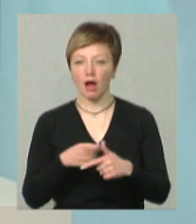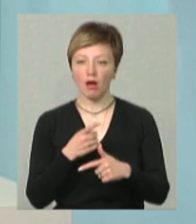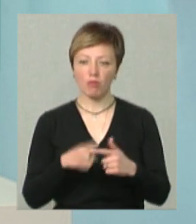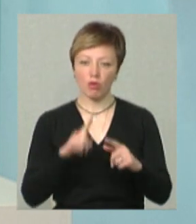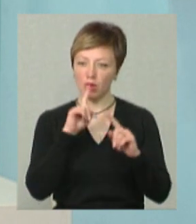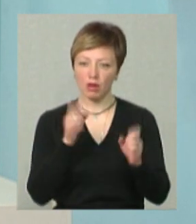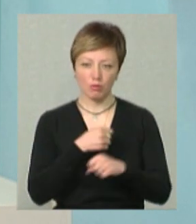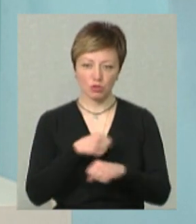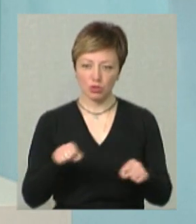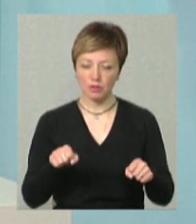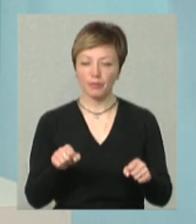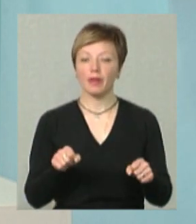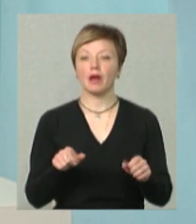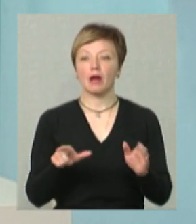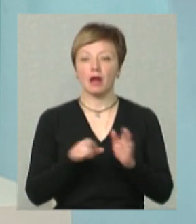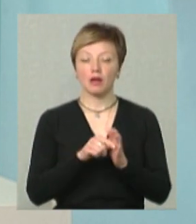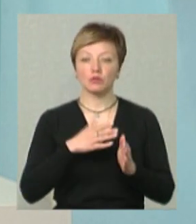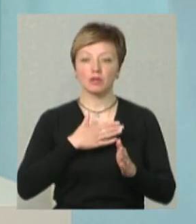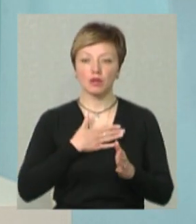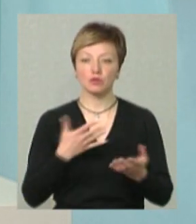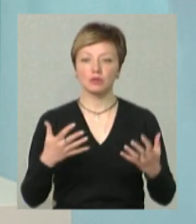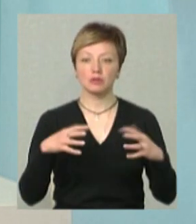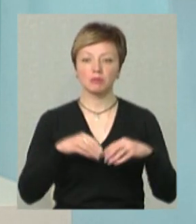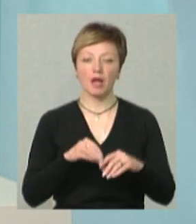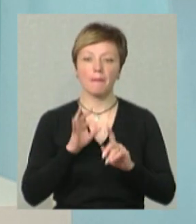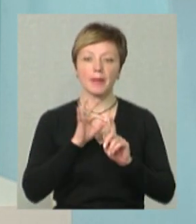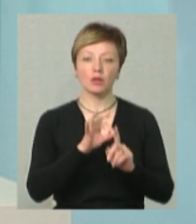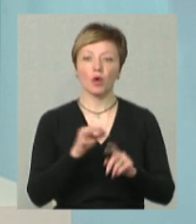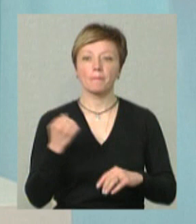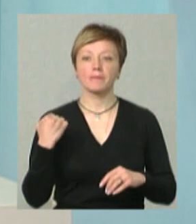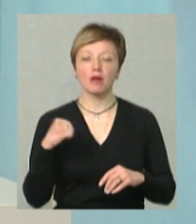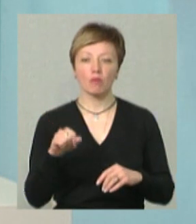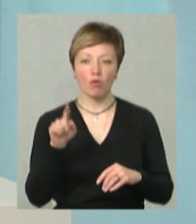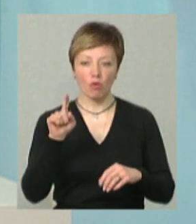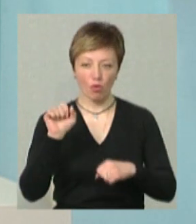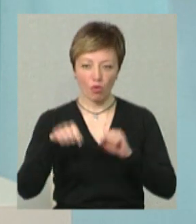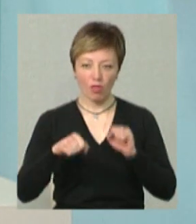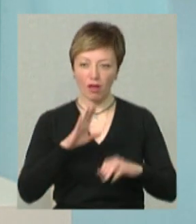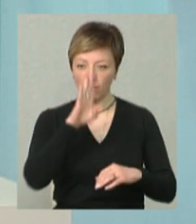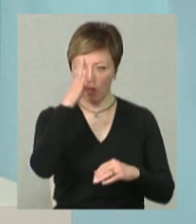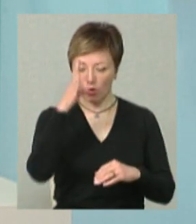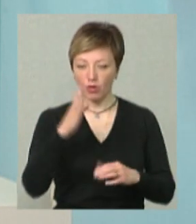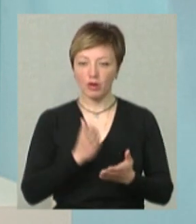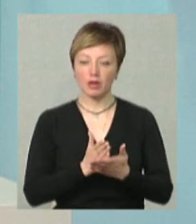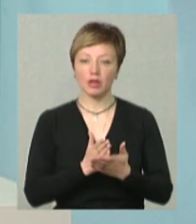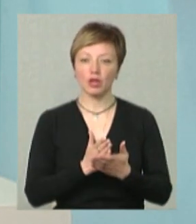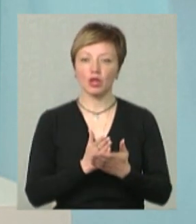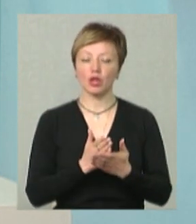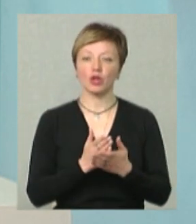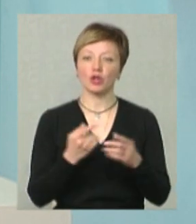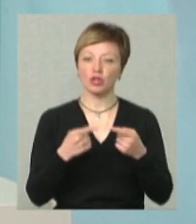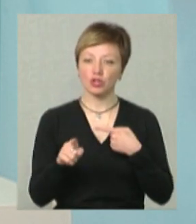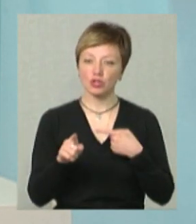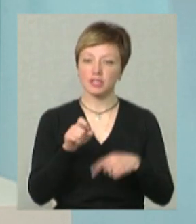неможливою. Разом з нашою спільною метою перемогою над ворогом стоїть і інше